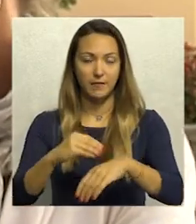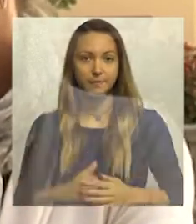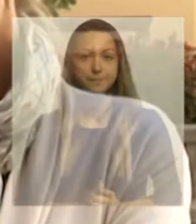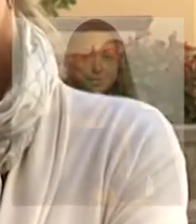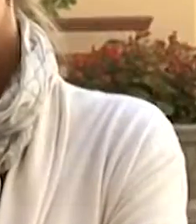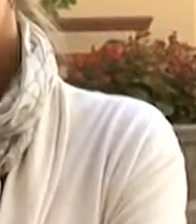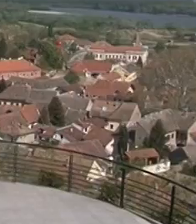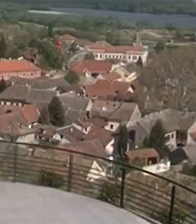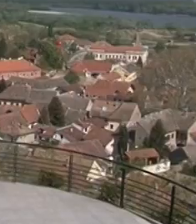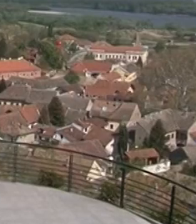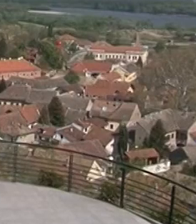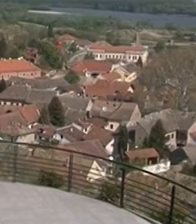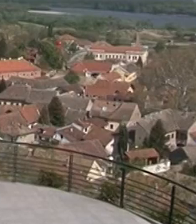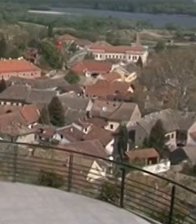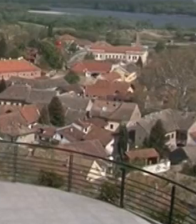koliko studenta te javi.